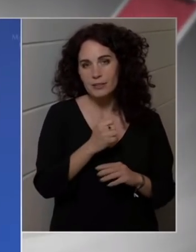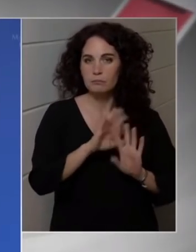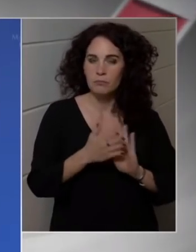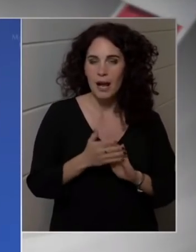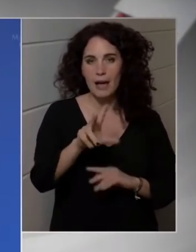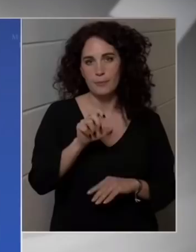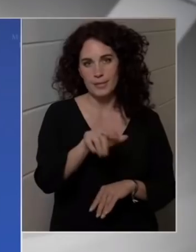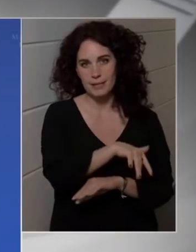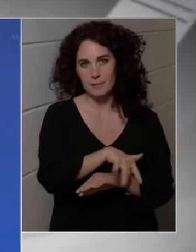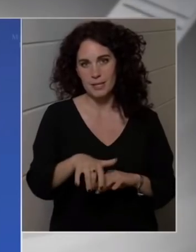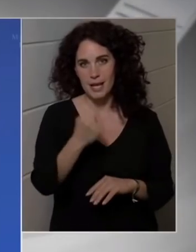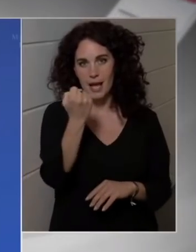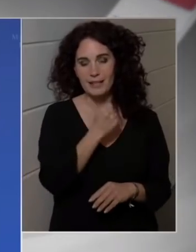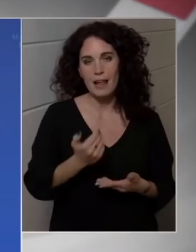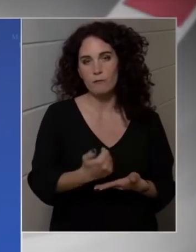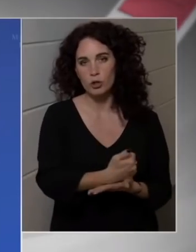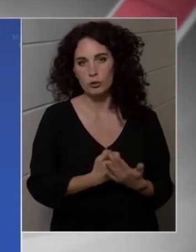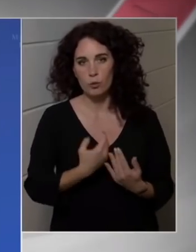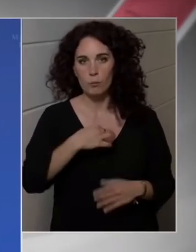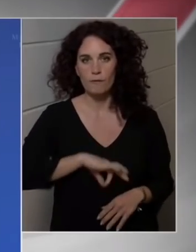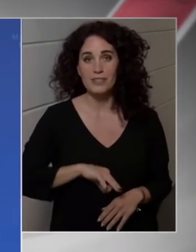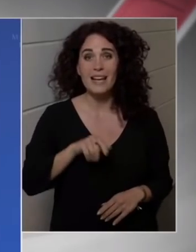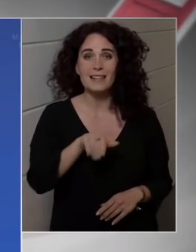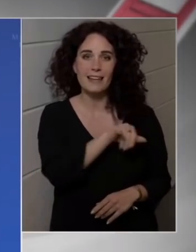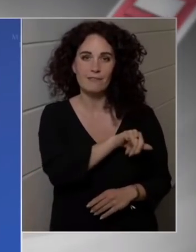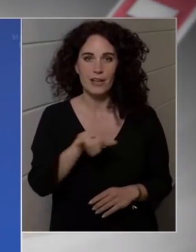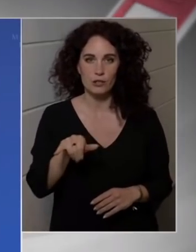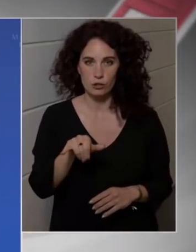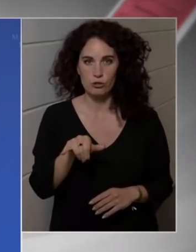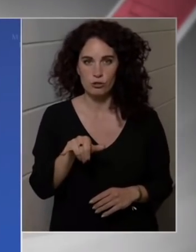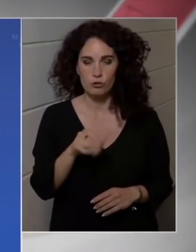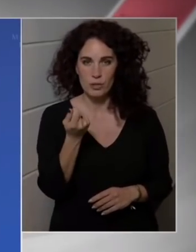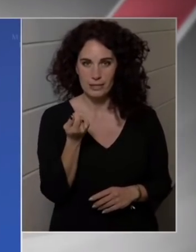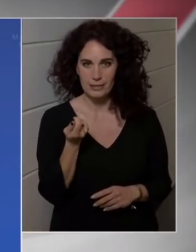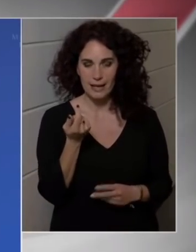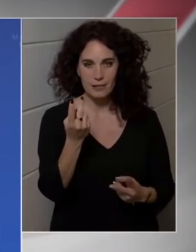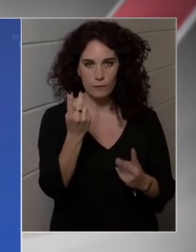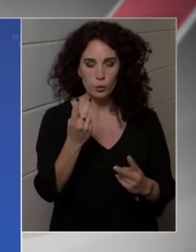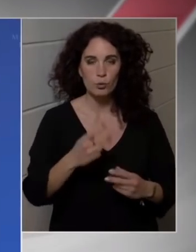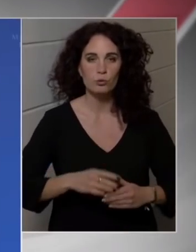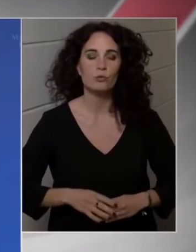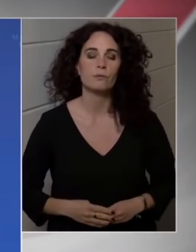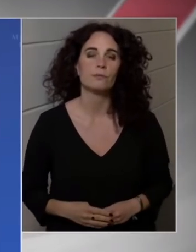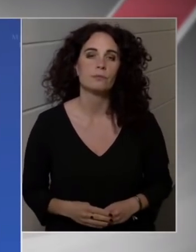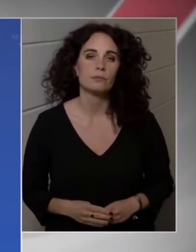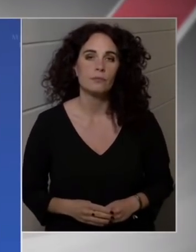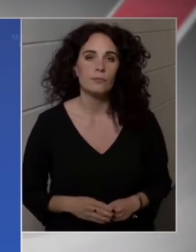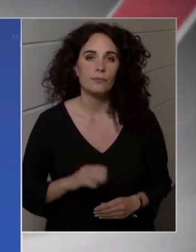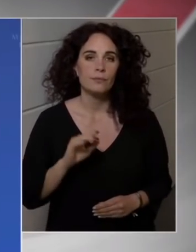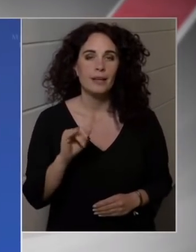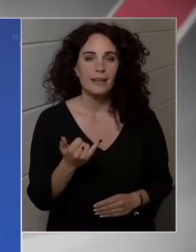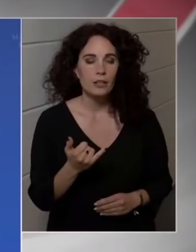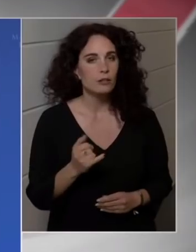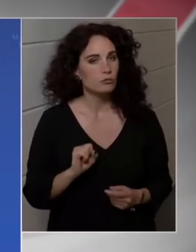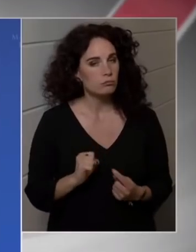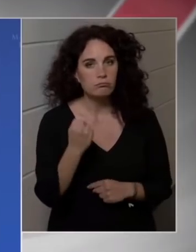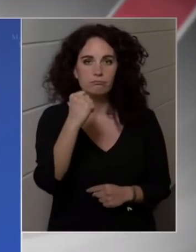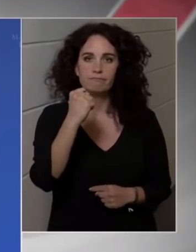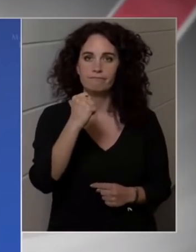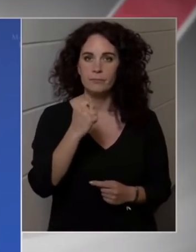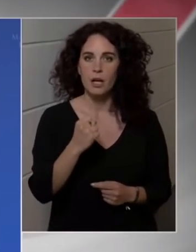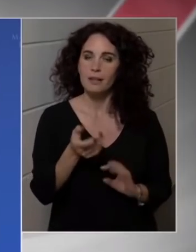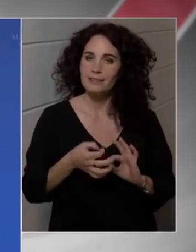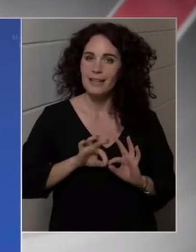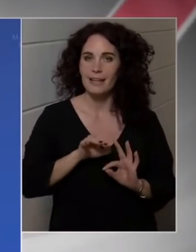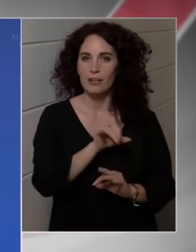Ez hívhatjuk úgy, hogy elvonandó profit, tehát 250 milliárd plusz 50 milliárd, 300